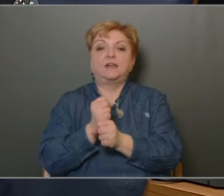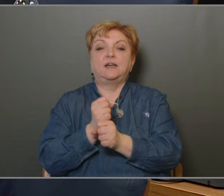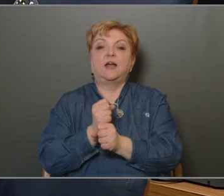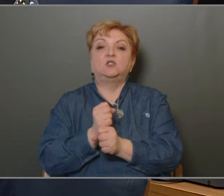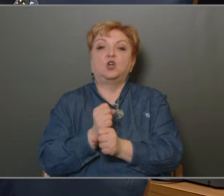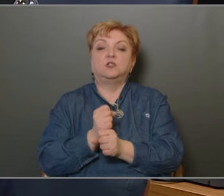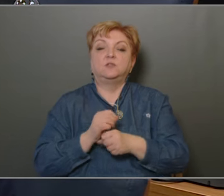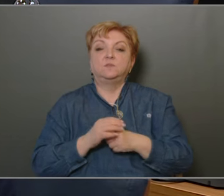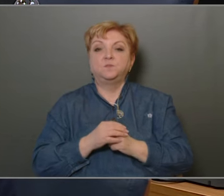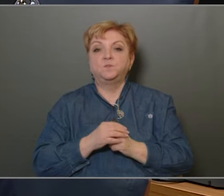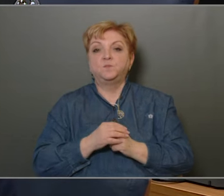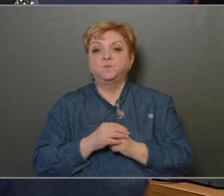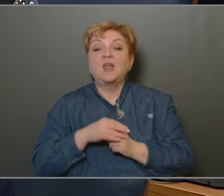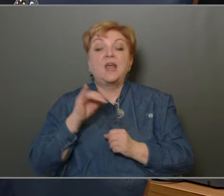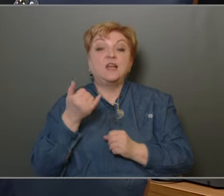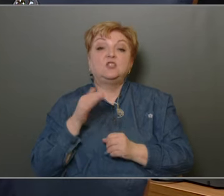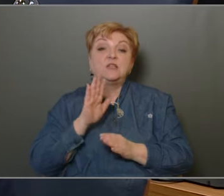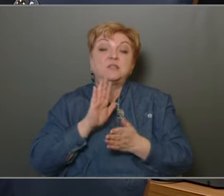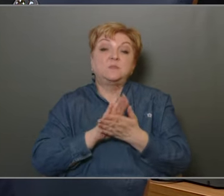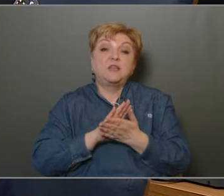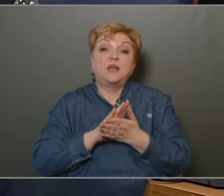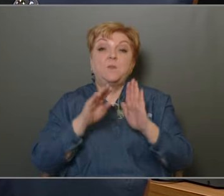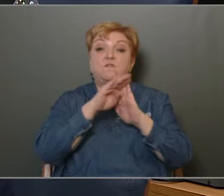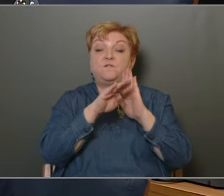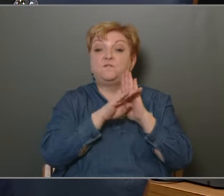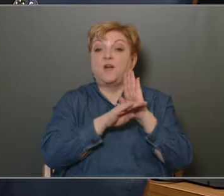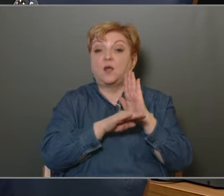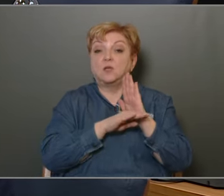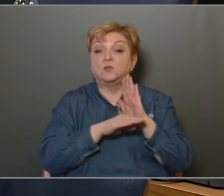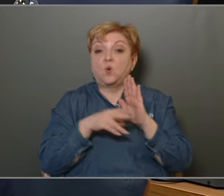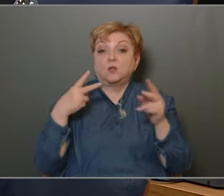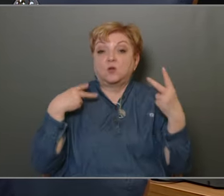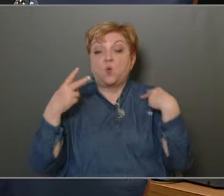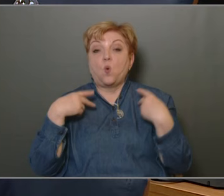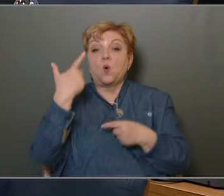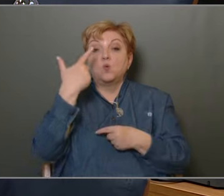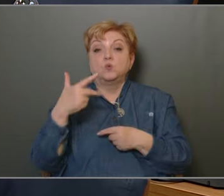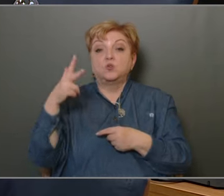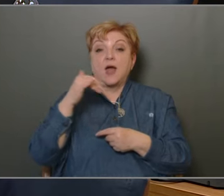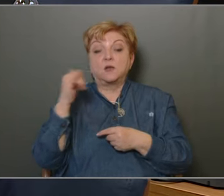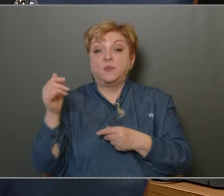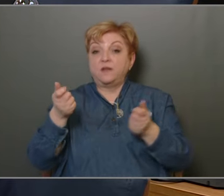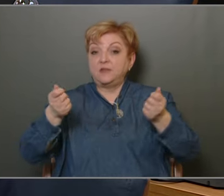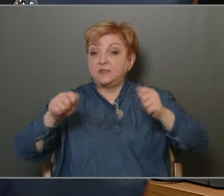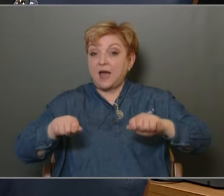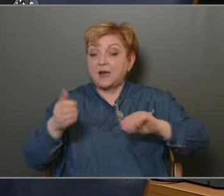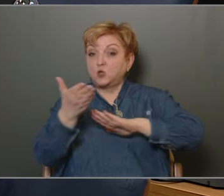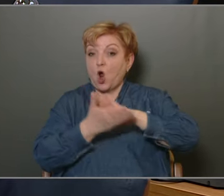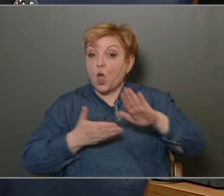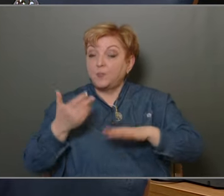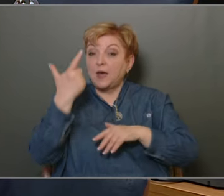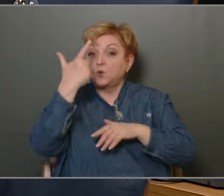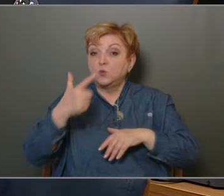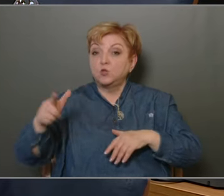tartani, és ez mindenképpen feladatokat ró a 23 évi zárás alapján